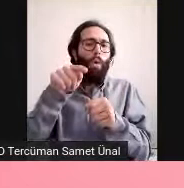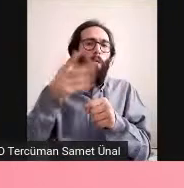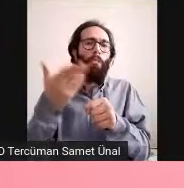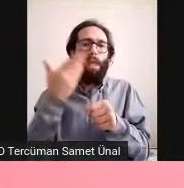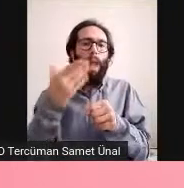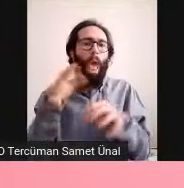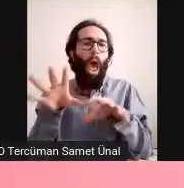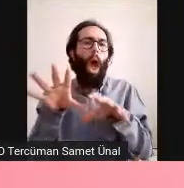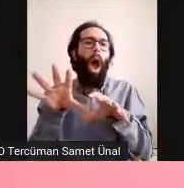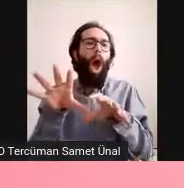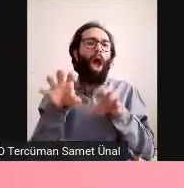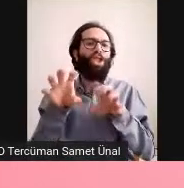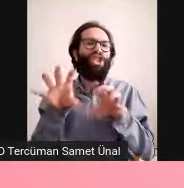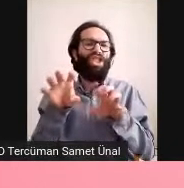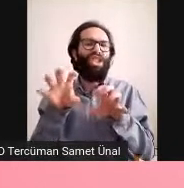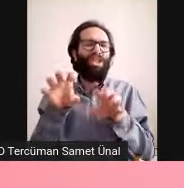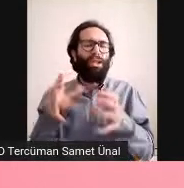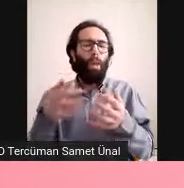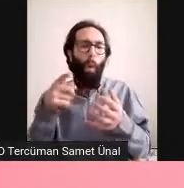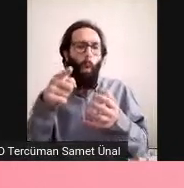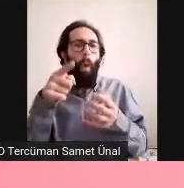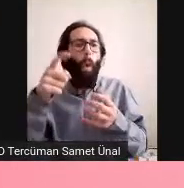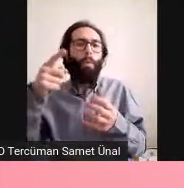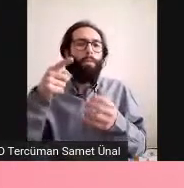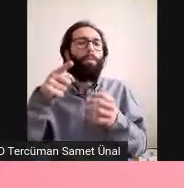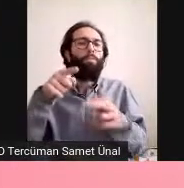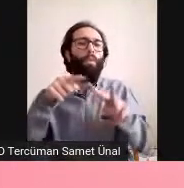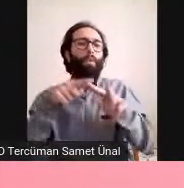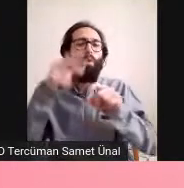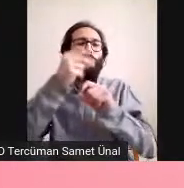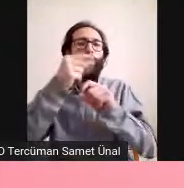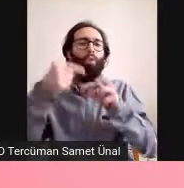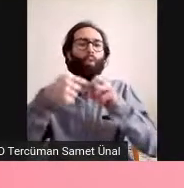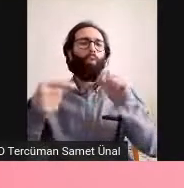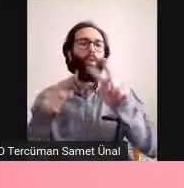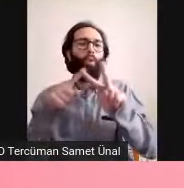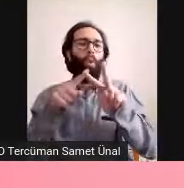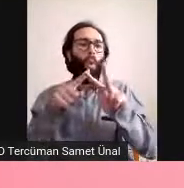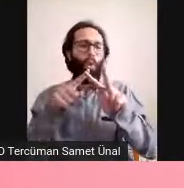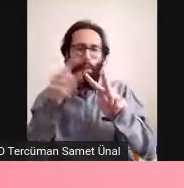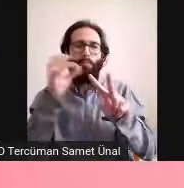üstünde. Ama bunlar nöron değil. Görevi nedir?